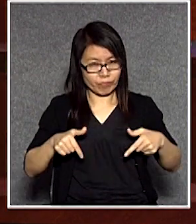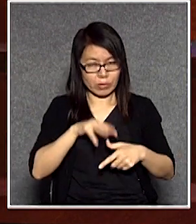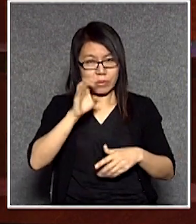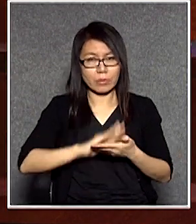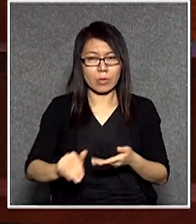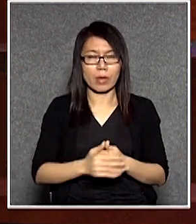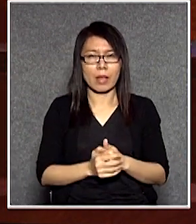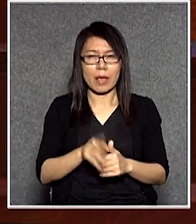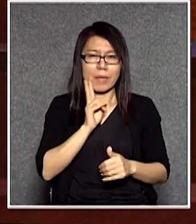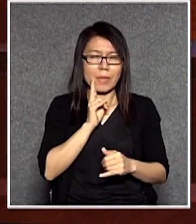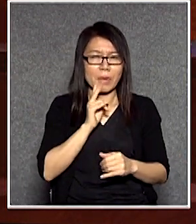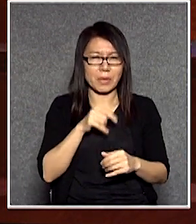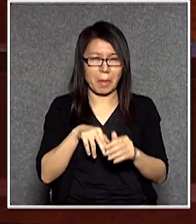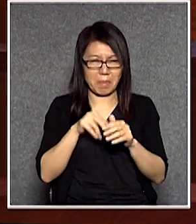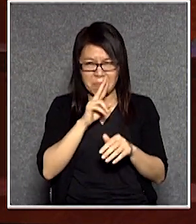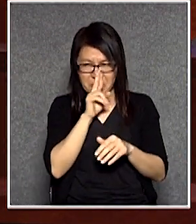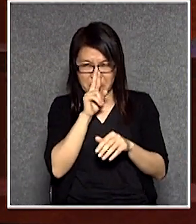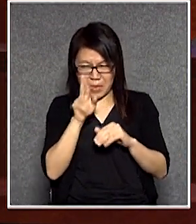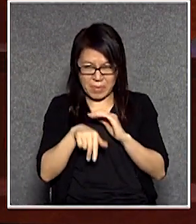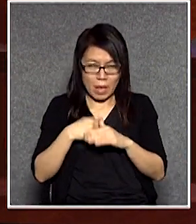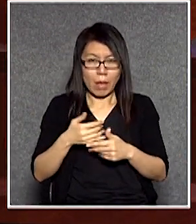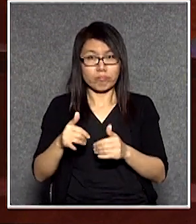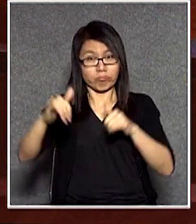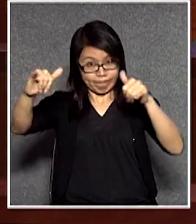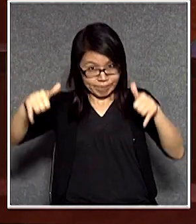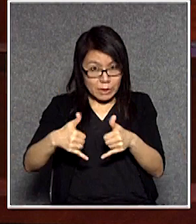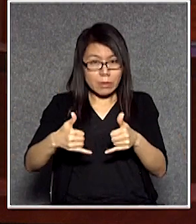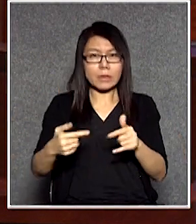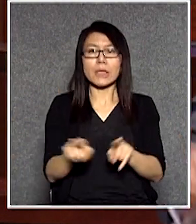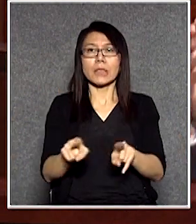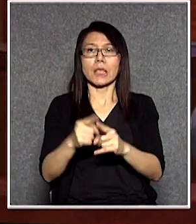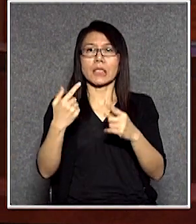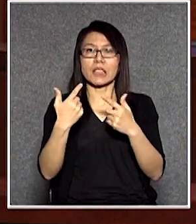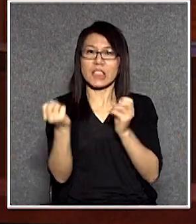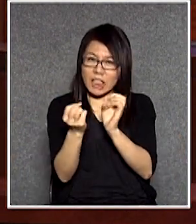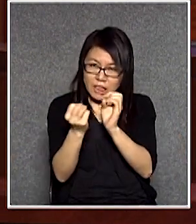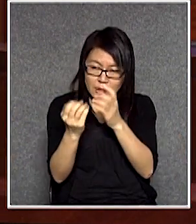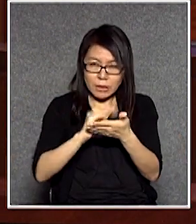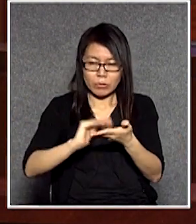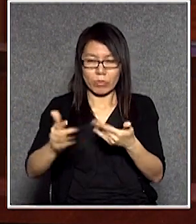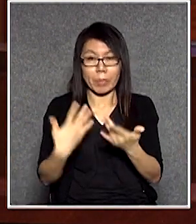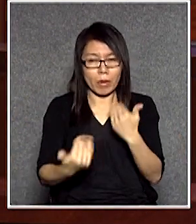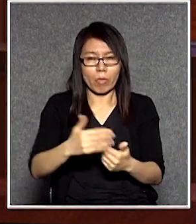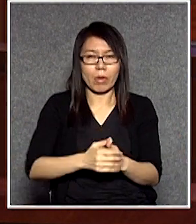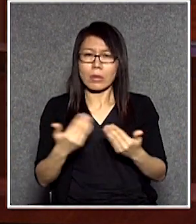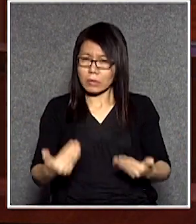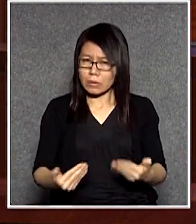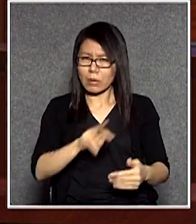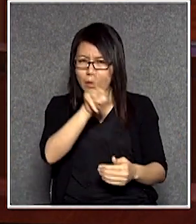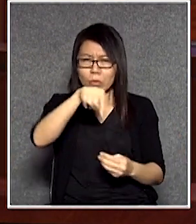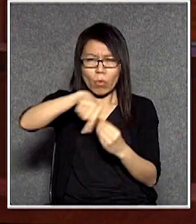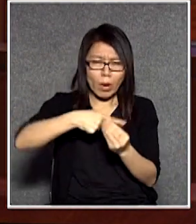床頭露尾鬼鬼祟祟走出來辯論最好今時今日大家都看到現在的環境